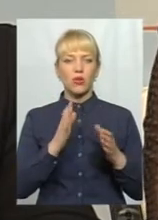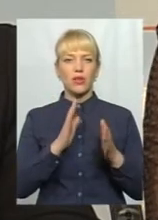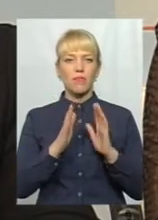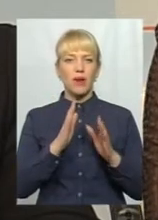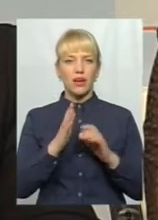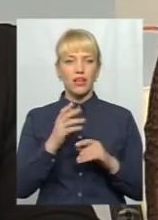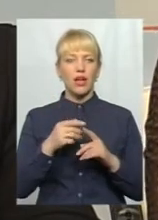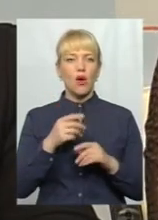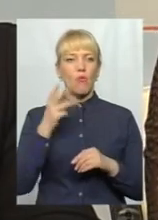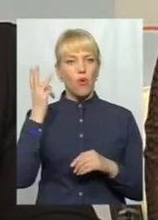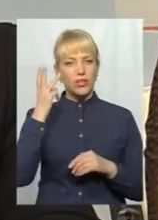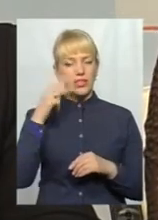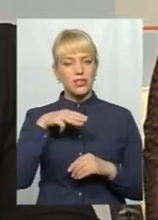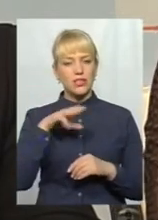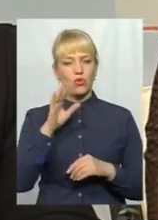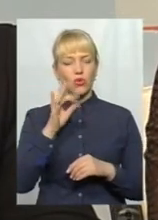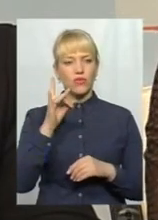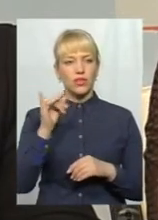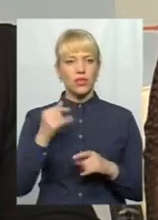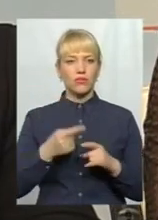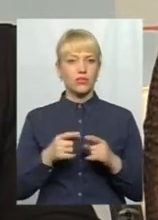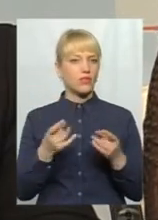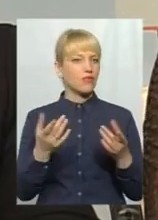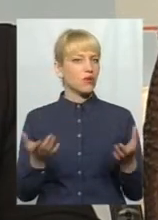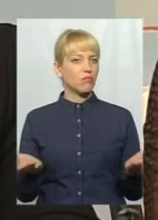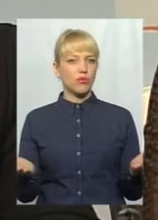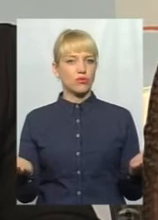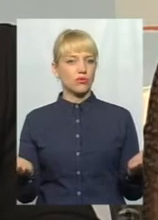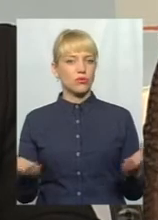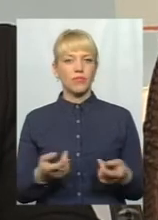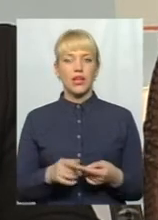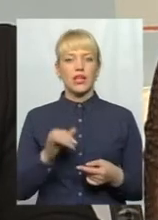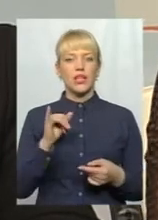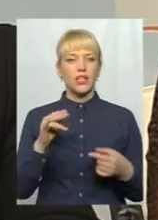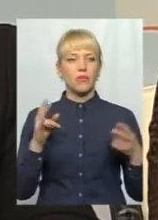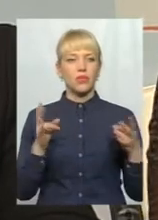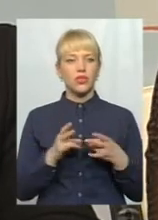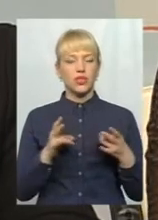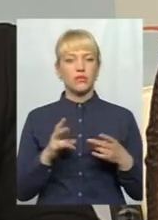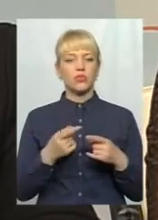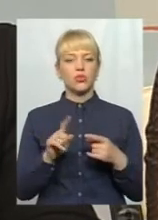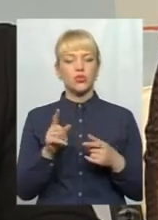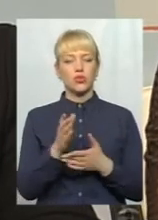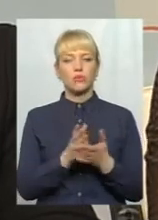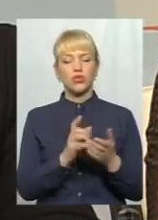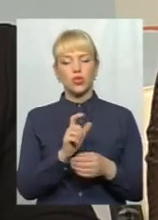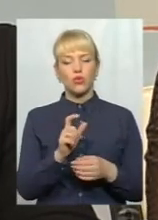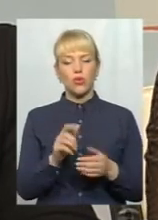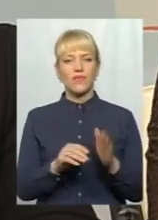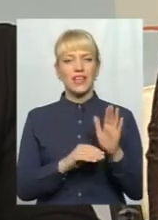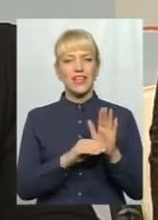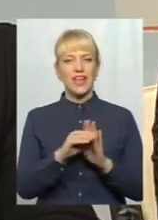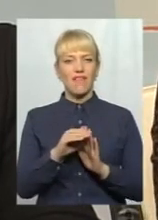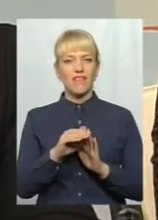то це вже просто мовіто. І потрібно, щоб чиновники найвищих рангів,